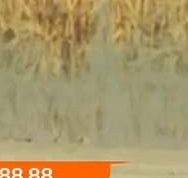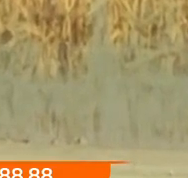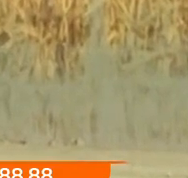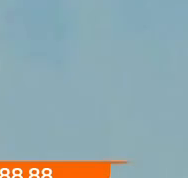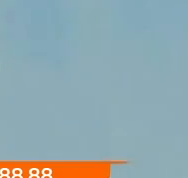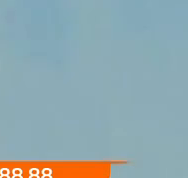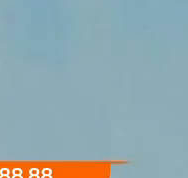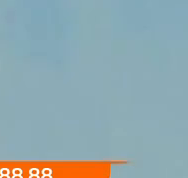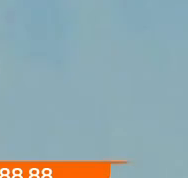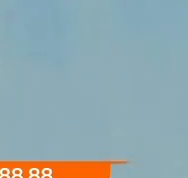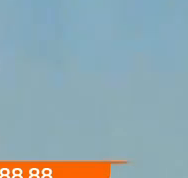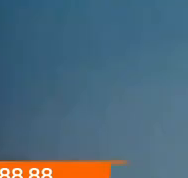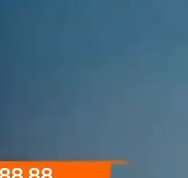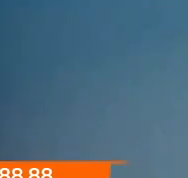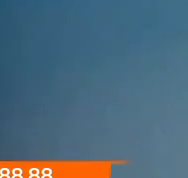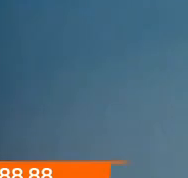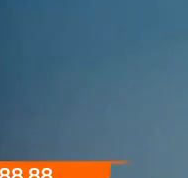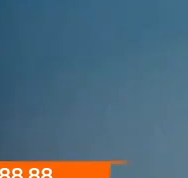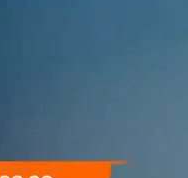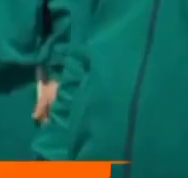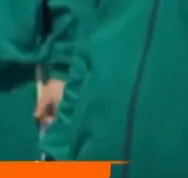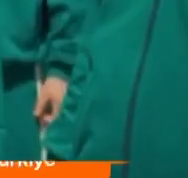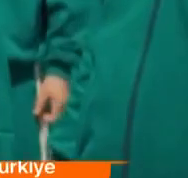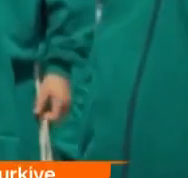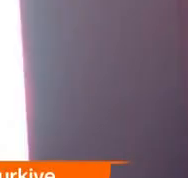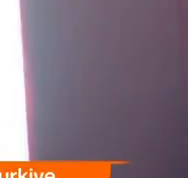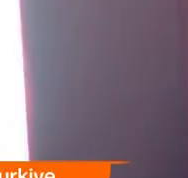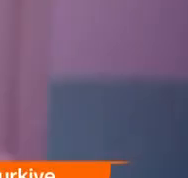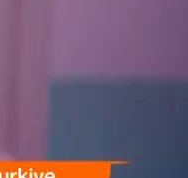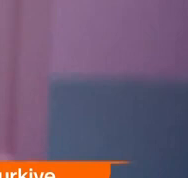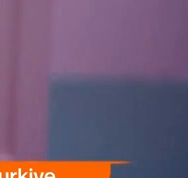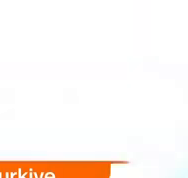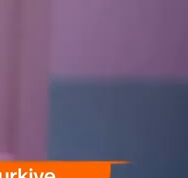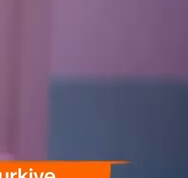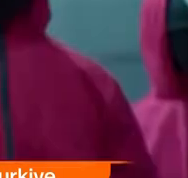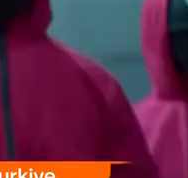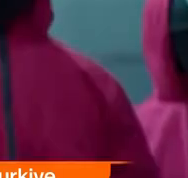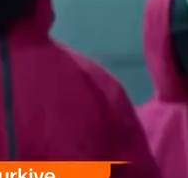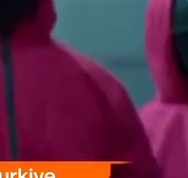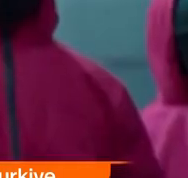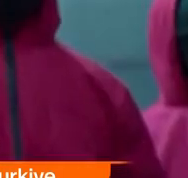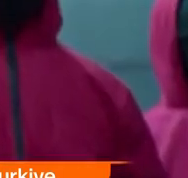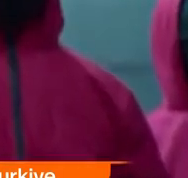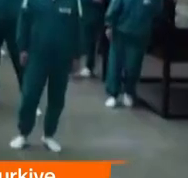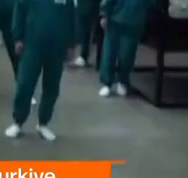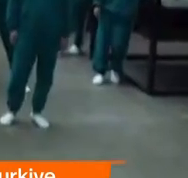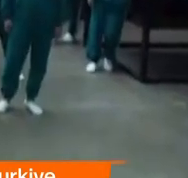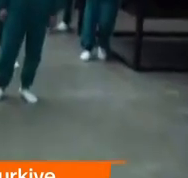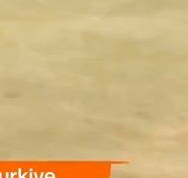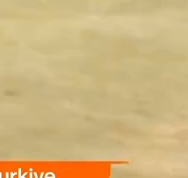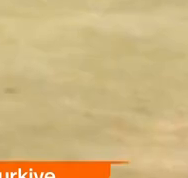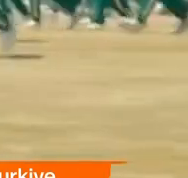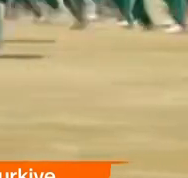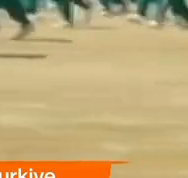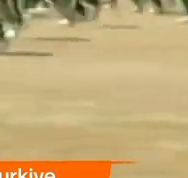Dünya bu oyuncak bebeği ve bu kırmızı giysili adamları konuşuyor. İnternet dizisi Squid Game izleyici sayısıyla en çok